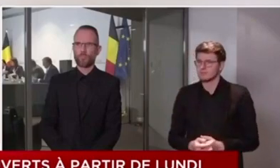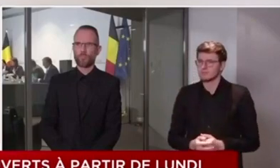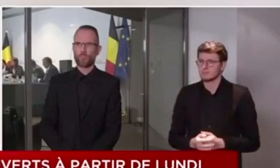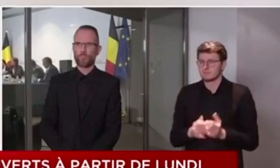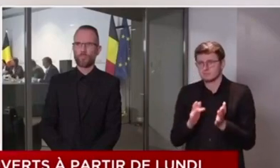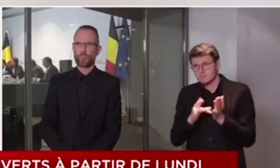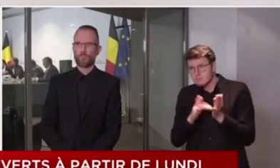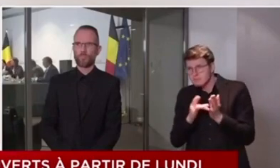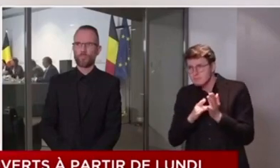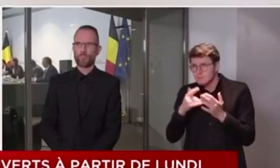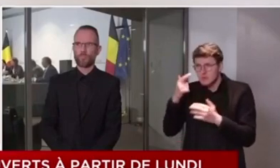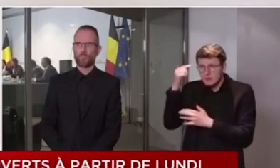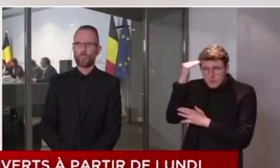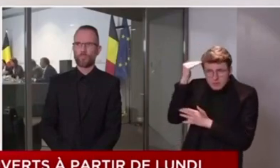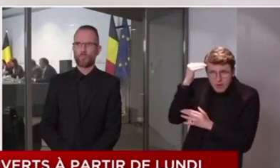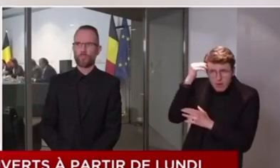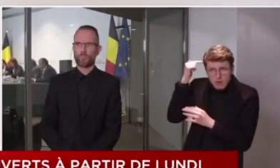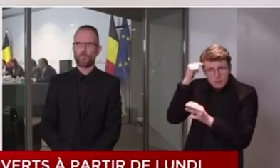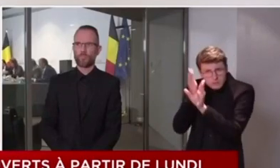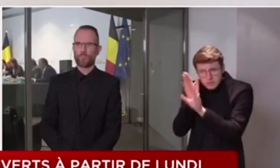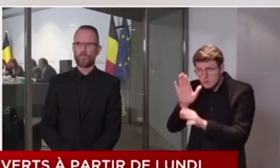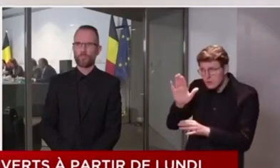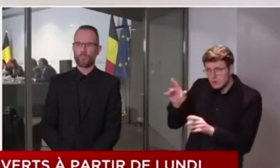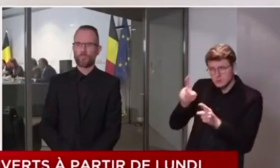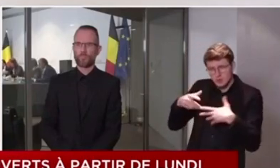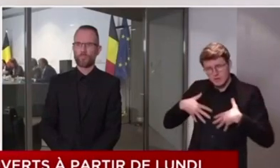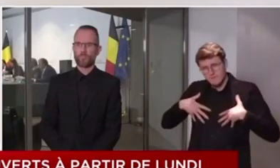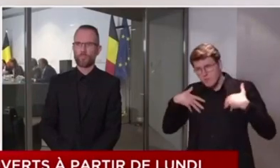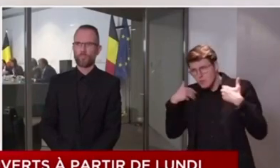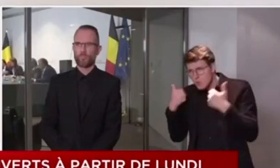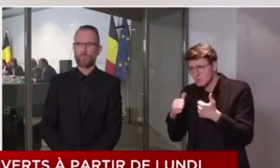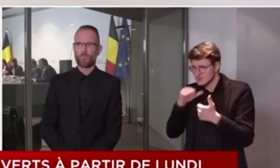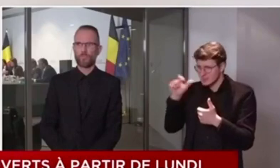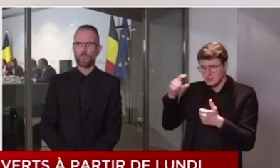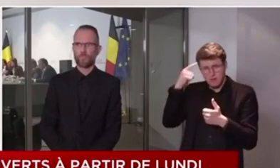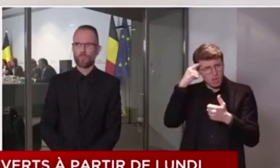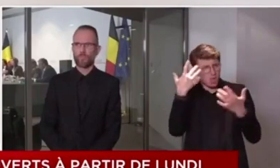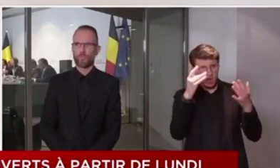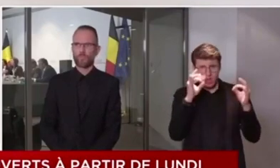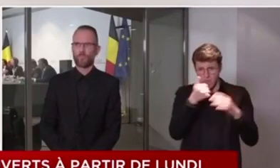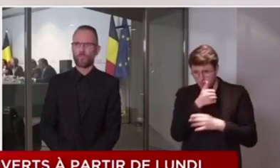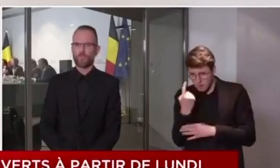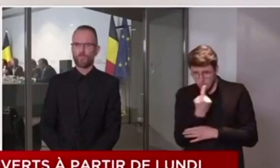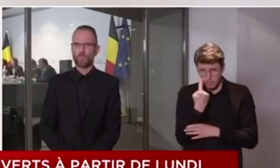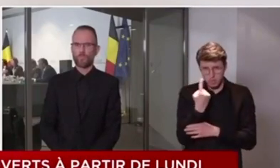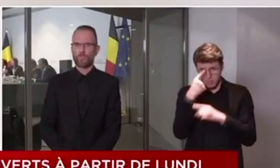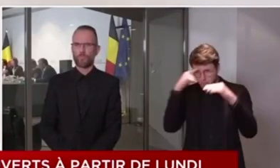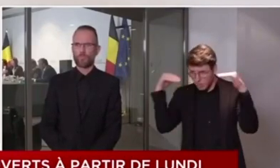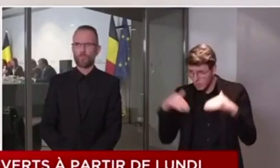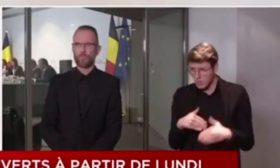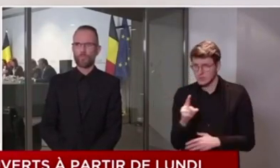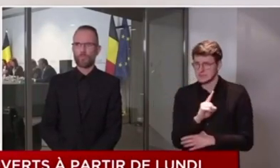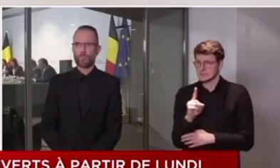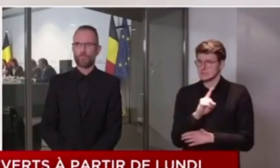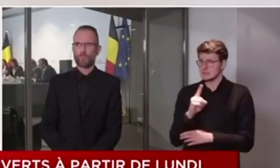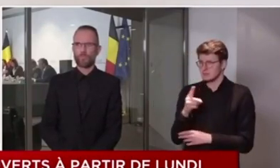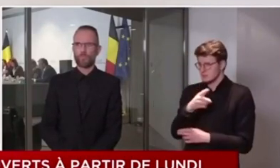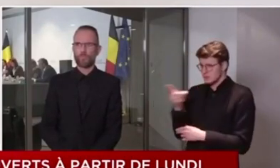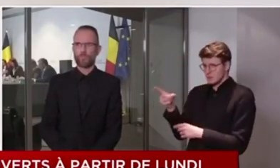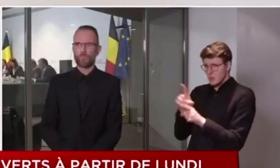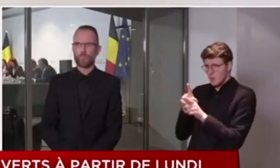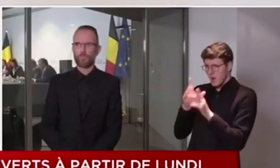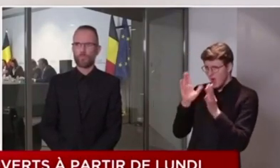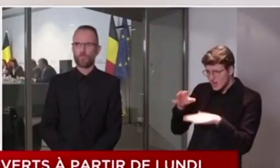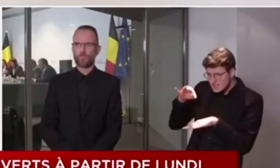En effet, le confinement a aussi des conséquences psychologiques sur les personnes et nous ne pouvons pas le nier,